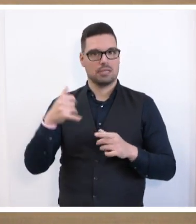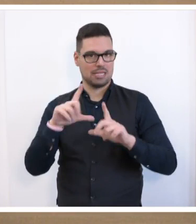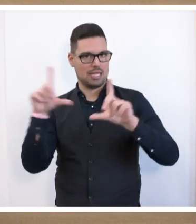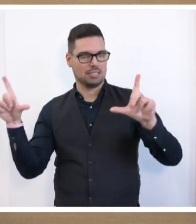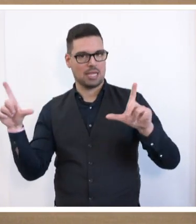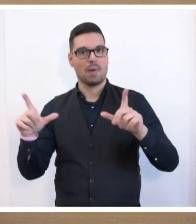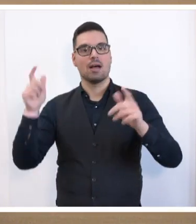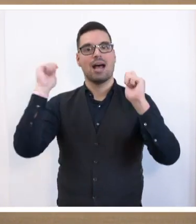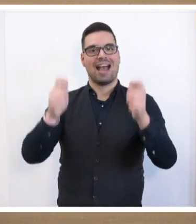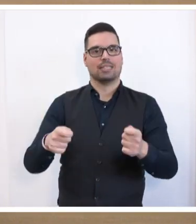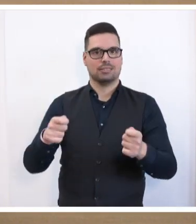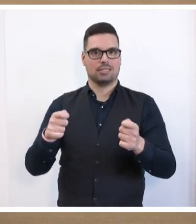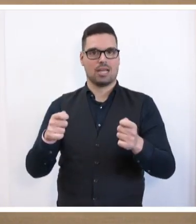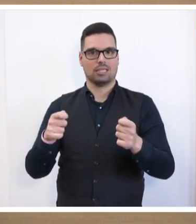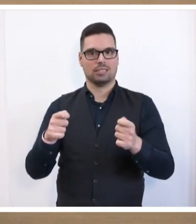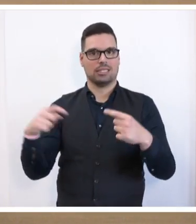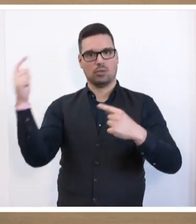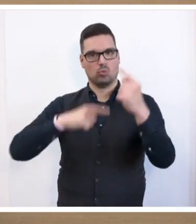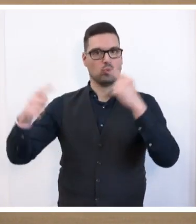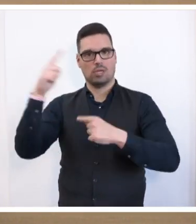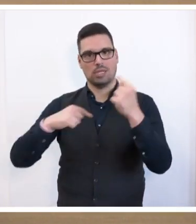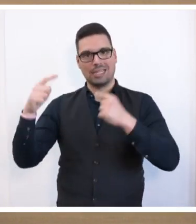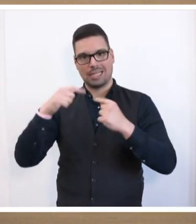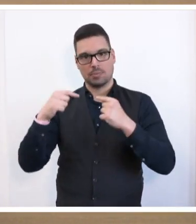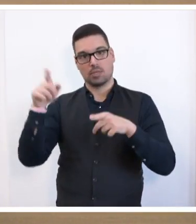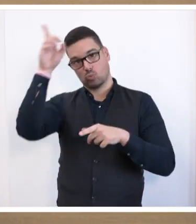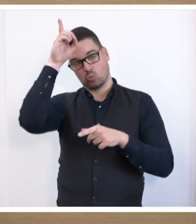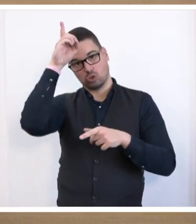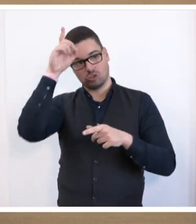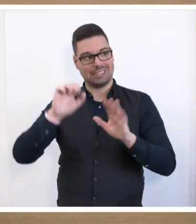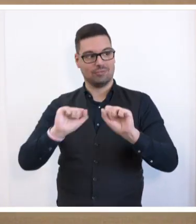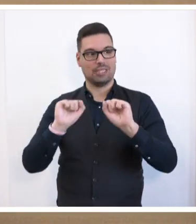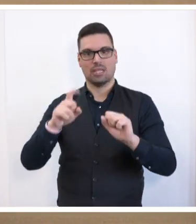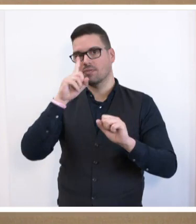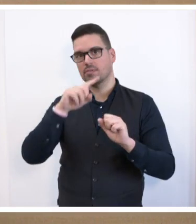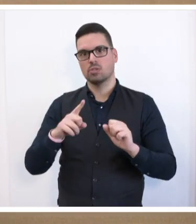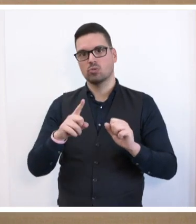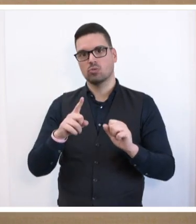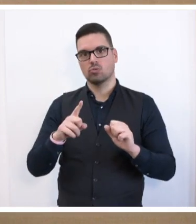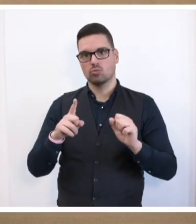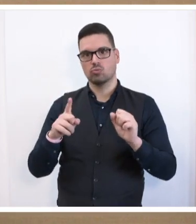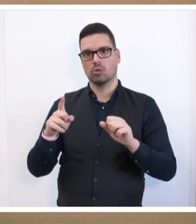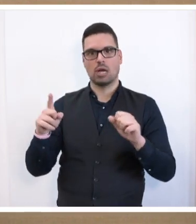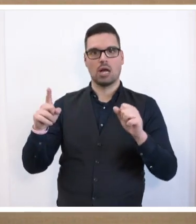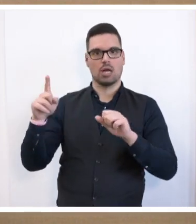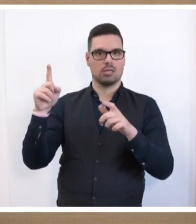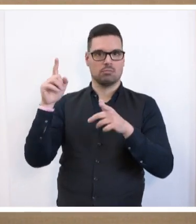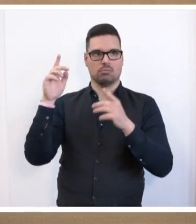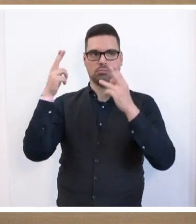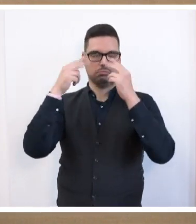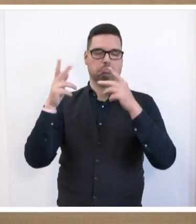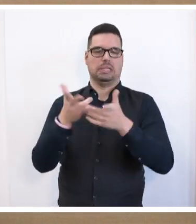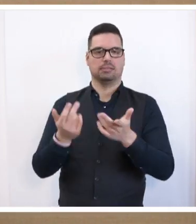Ihrem Antrag, irreguläre Migration nach Deutschland verhindern, versuchen Sie doch nur die Leute hinter die Fichte zu führen und sich zum Kümmerer